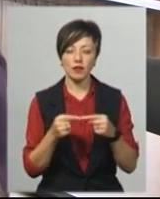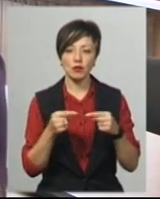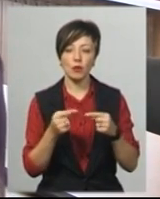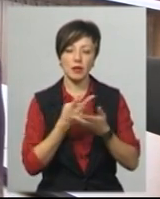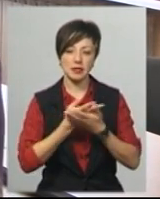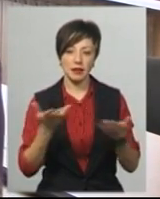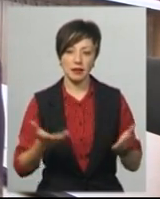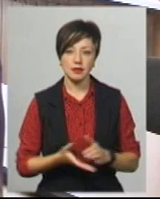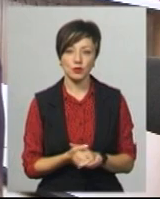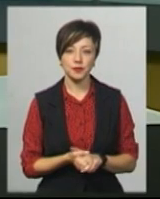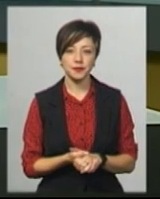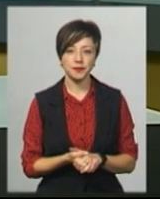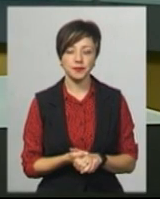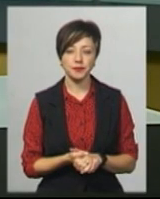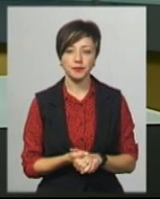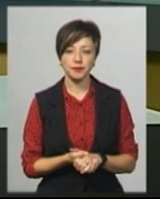презентації.